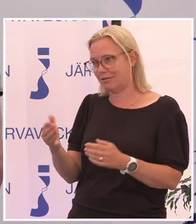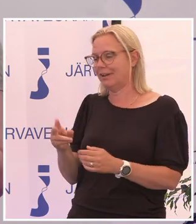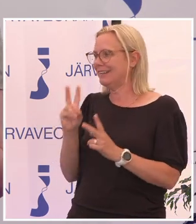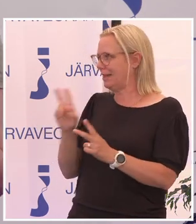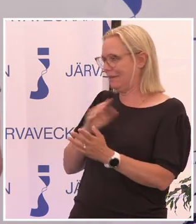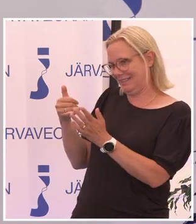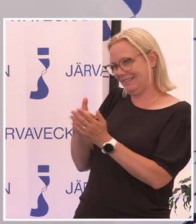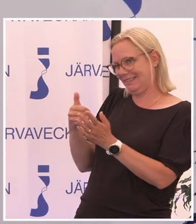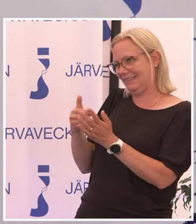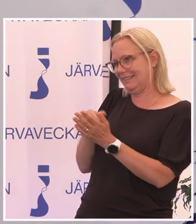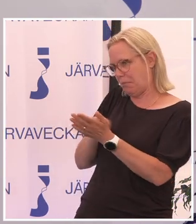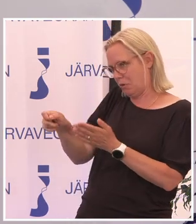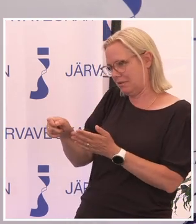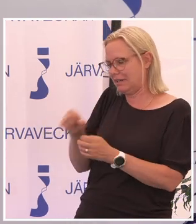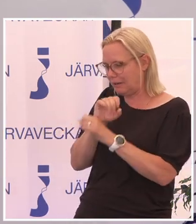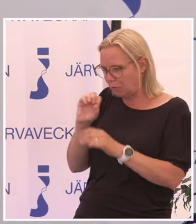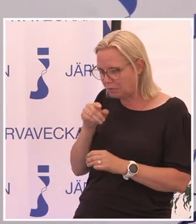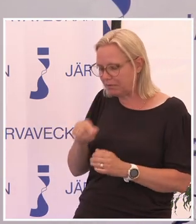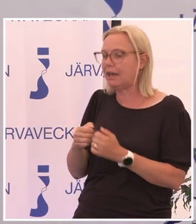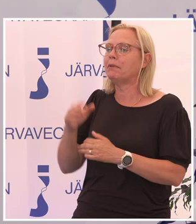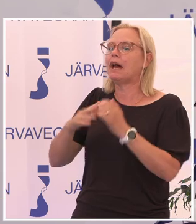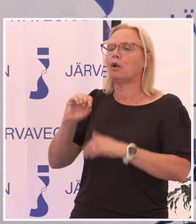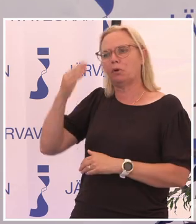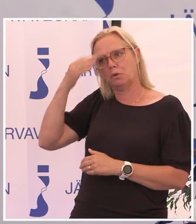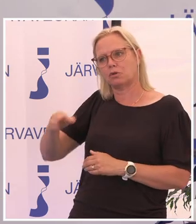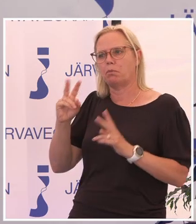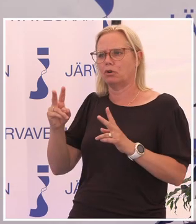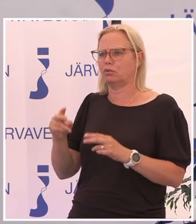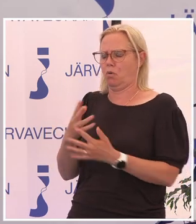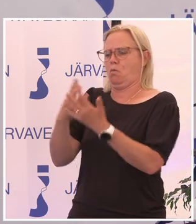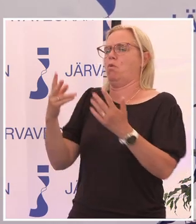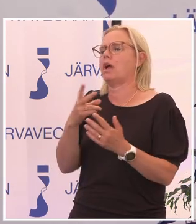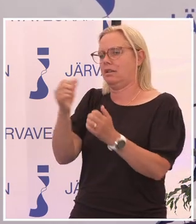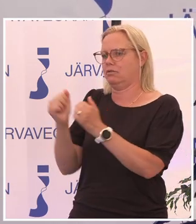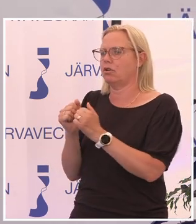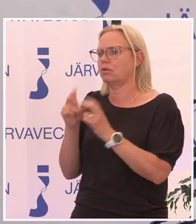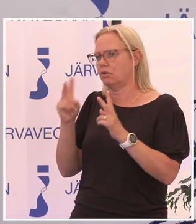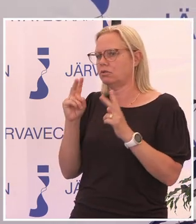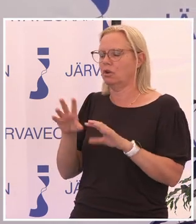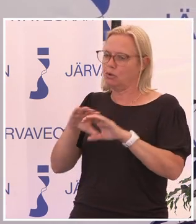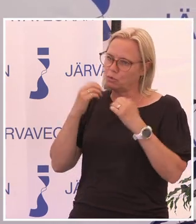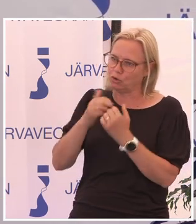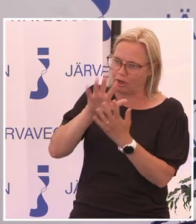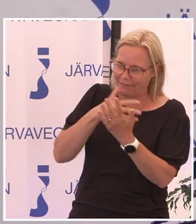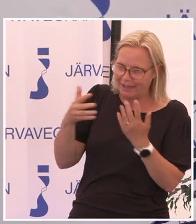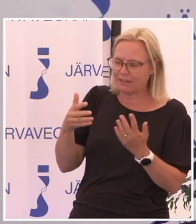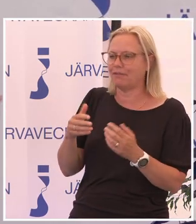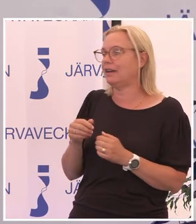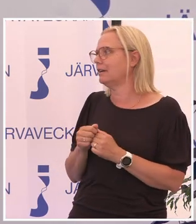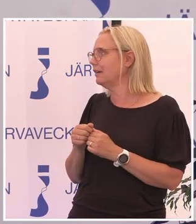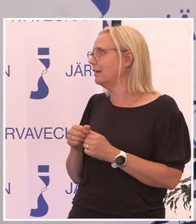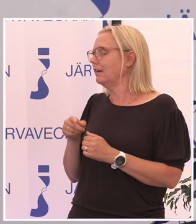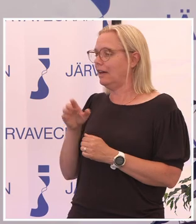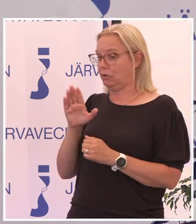rapporten. Det handlar ju också om kunskap, men det handlar också om massa andra saker som sociala nätverk, att du har